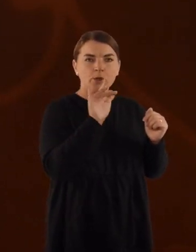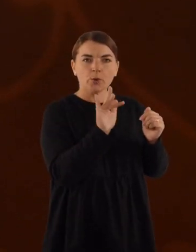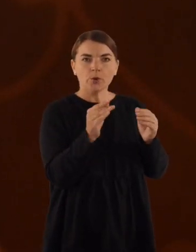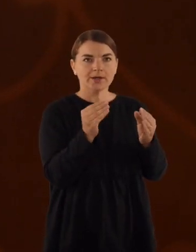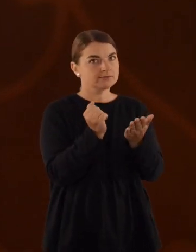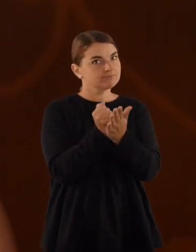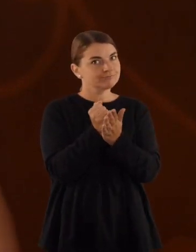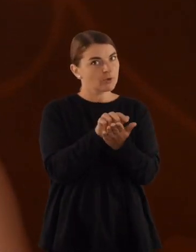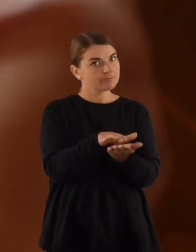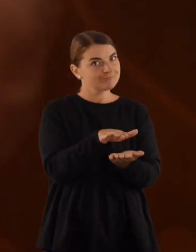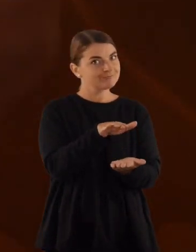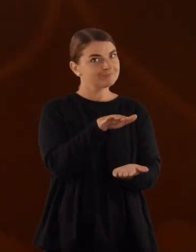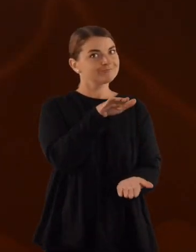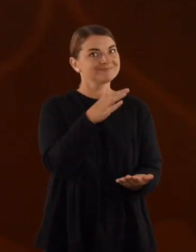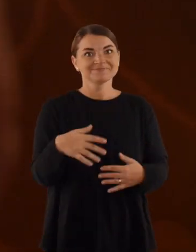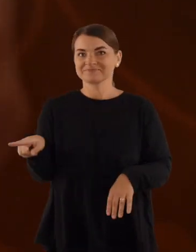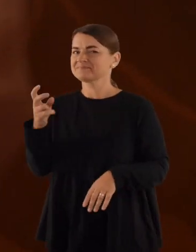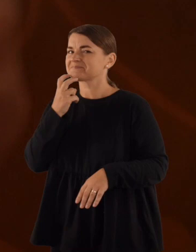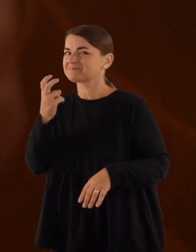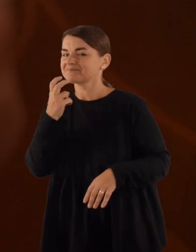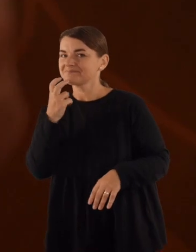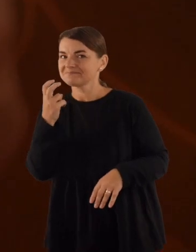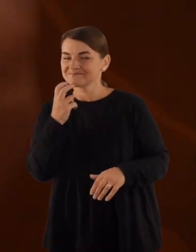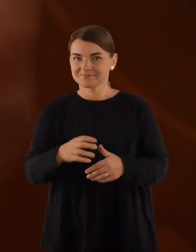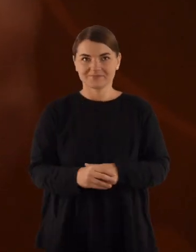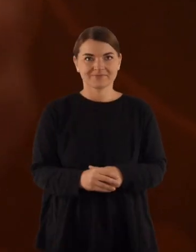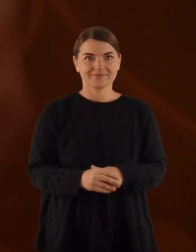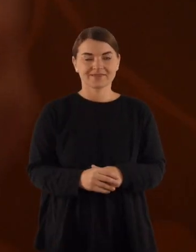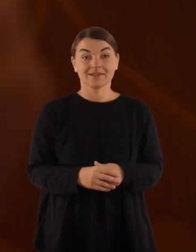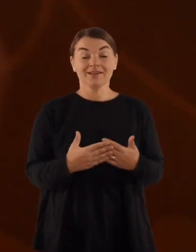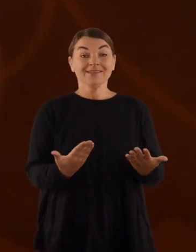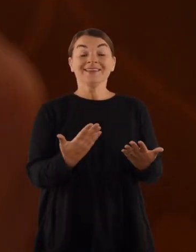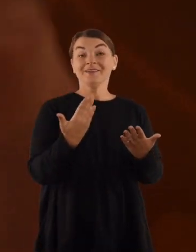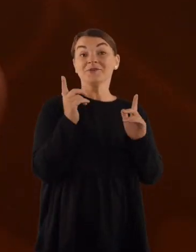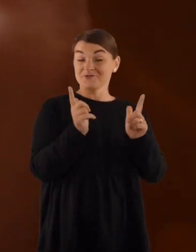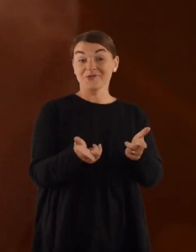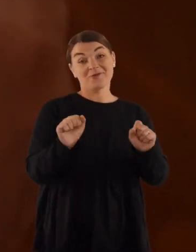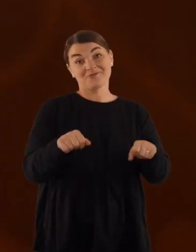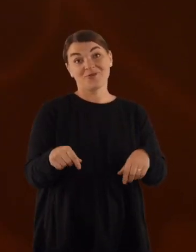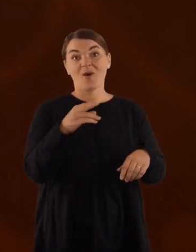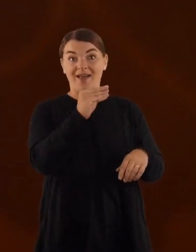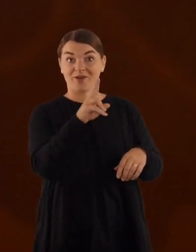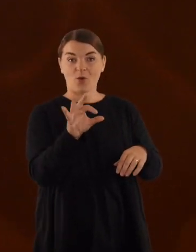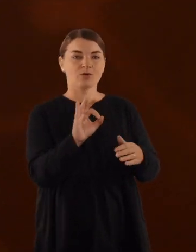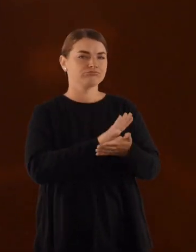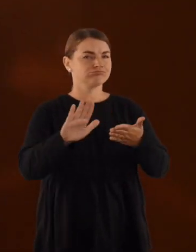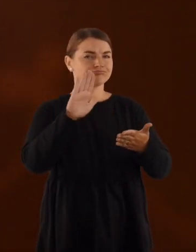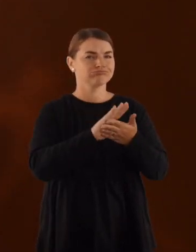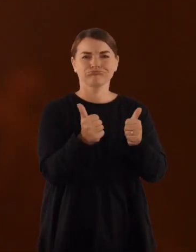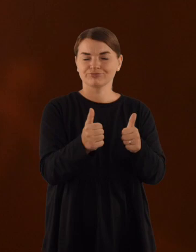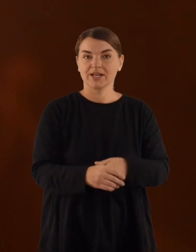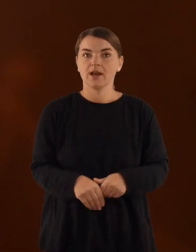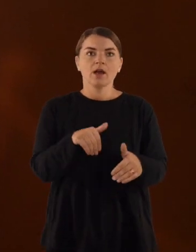Ir tas, žiūriu tų lapukų, jau kolekciją. Dar aš susimalkėtis dukro. Jo, tai čia gal padeda ekologijai. Apie